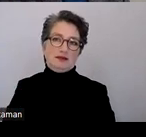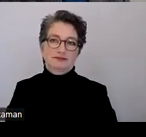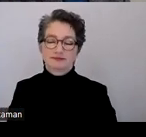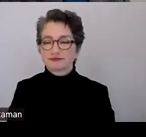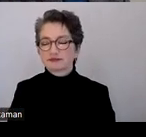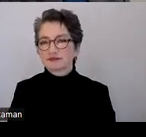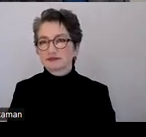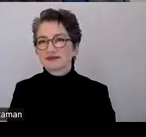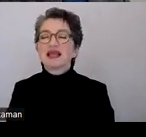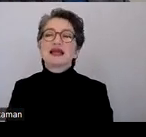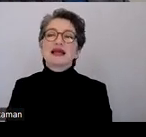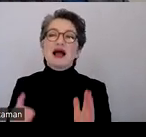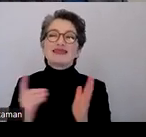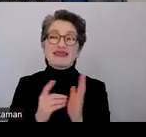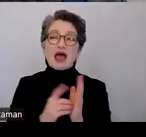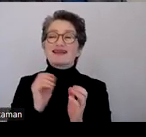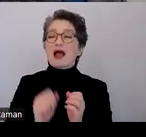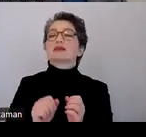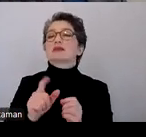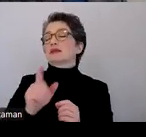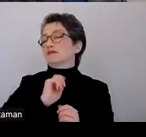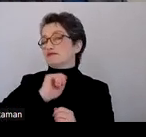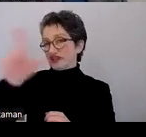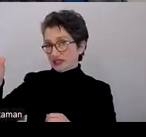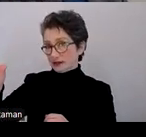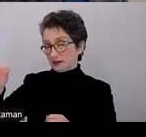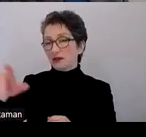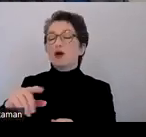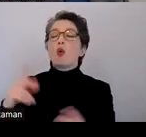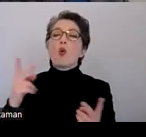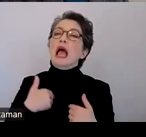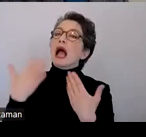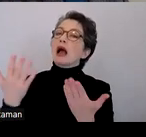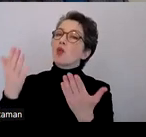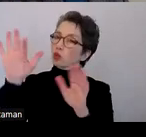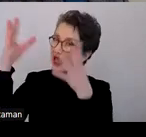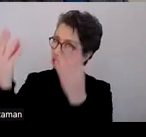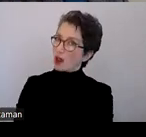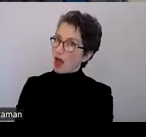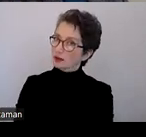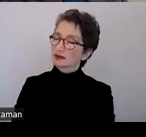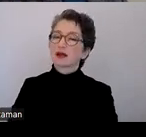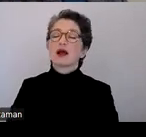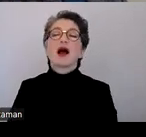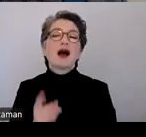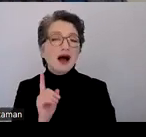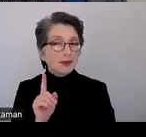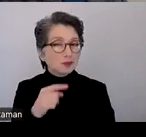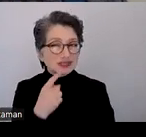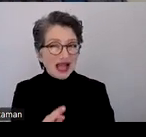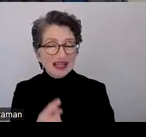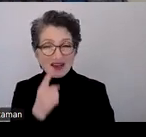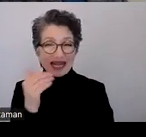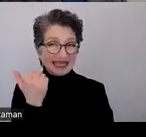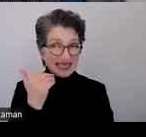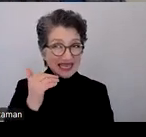Man kann es als Datei versenden oder zum Herunterladen anbieten. Allerdings muss man eben auch sagen, wenn man es per E